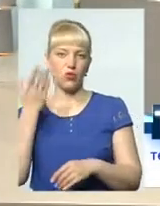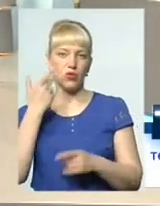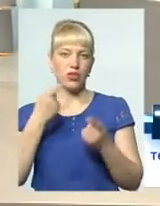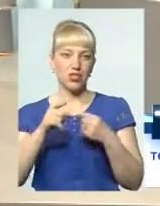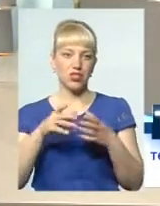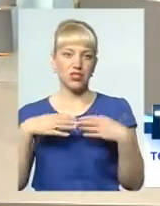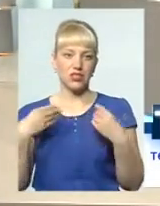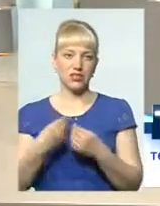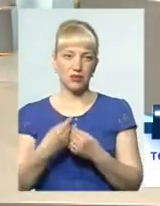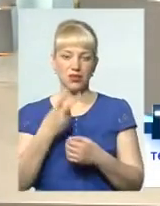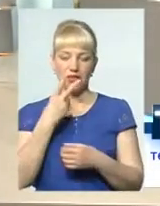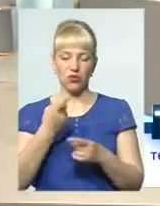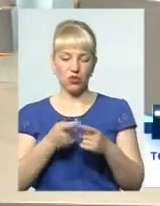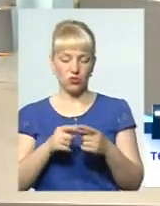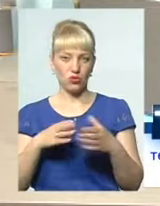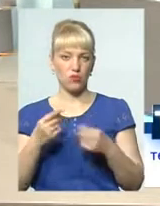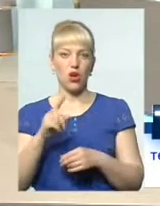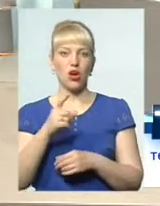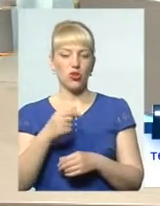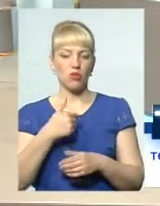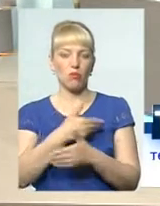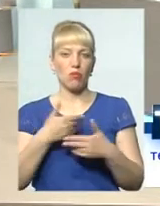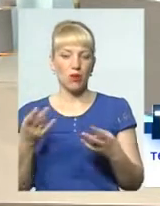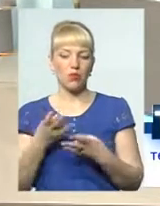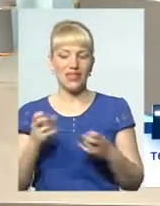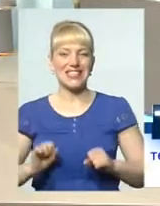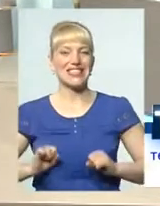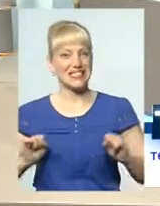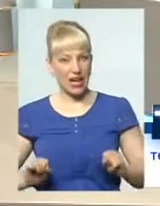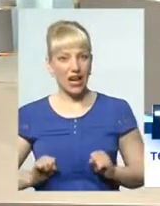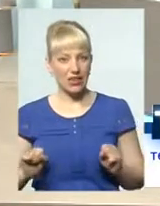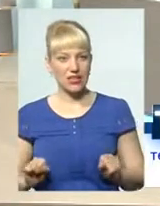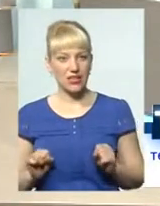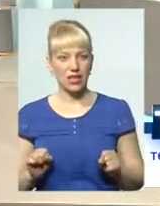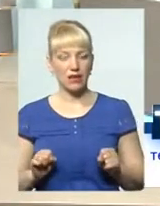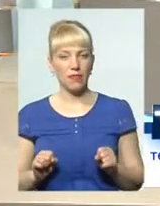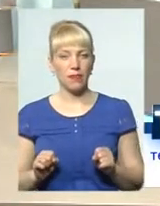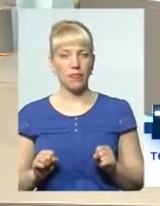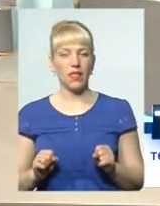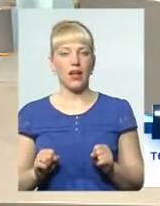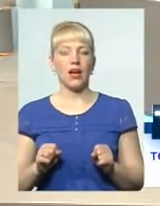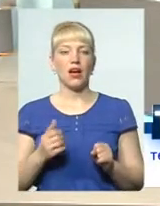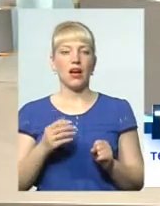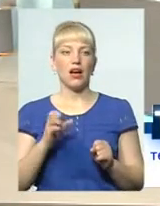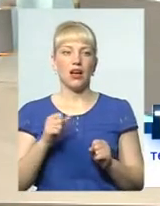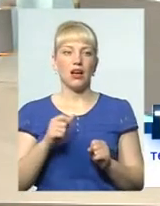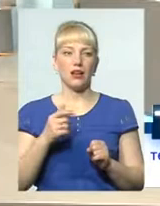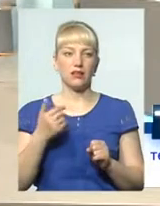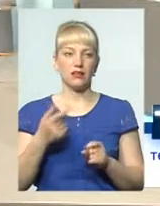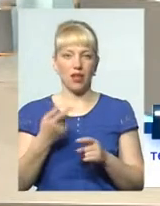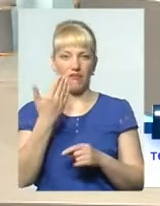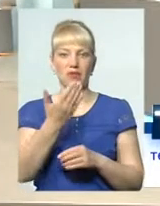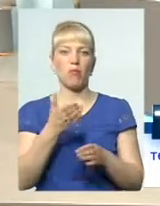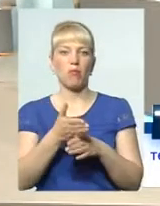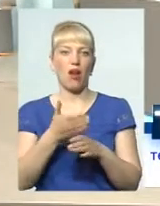дивлячись на цю сім'ю, кажуть, а чого ми маємо старатися, якщо ви допомагаєте? все дадуть. Так і так. І тоді ми